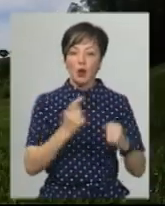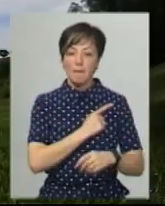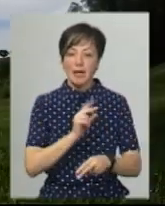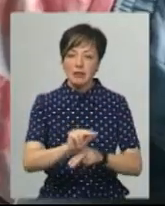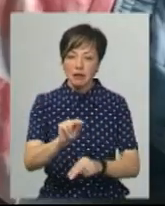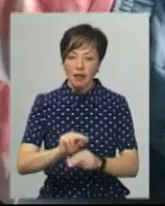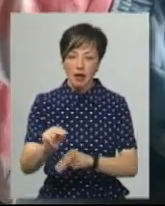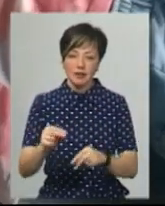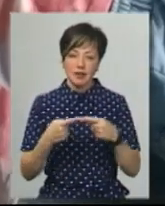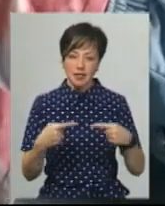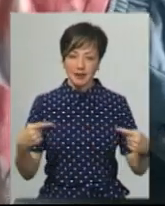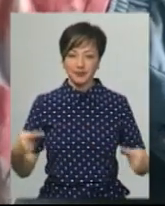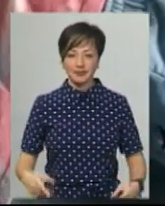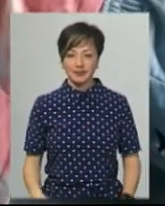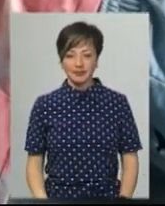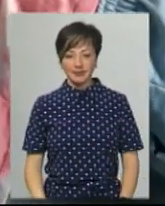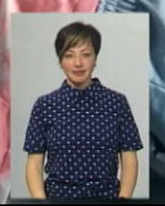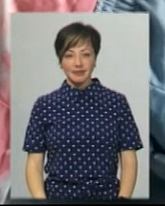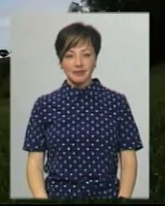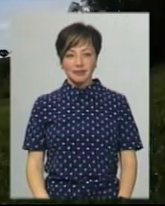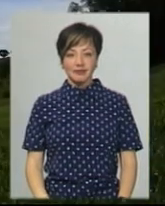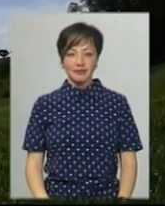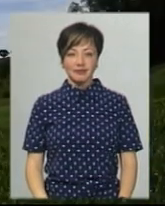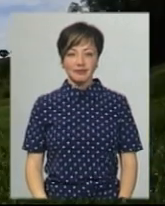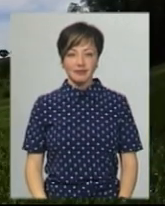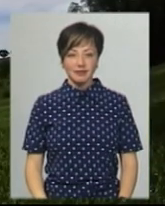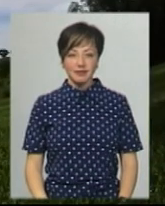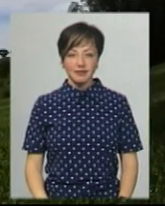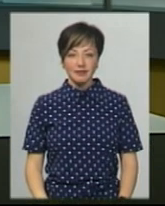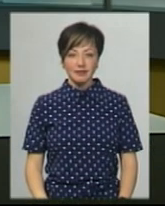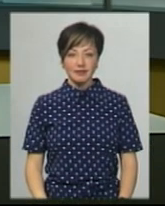-класи. Леся Боровець, Олександр Горішевський. Новини на Суспільному. Хмельницький.